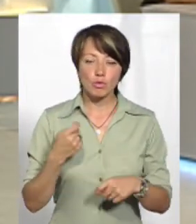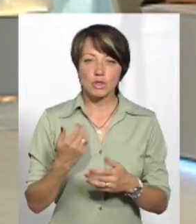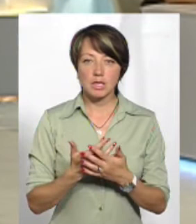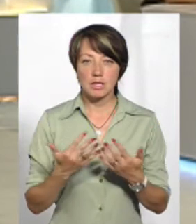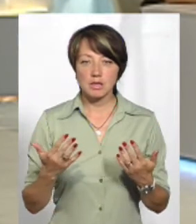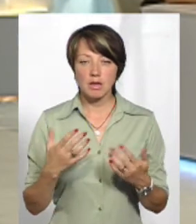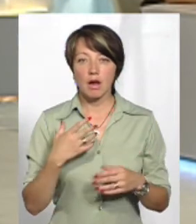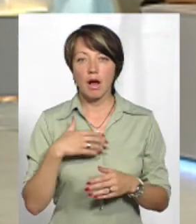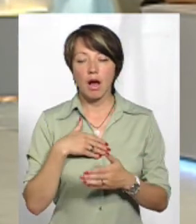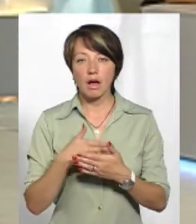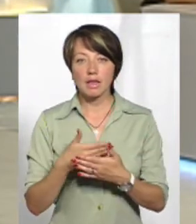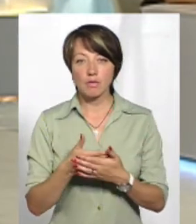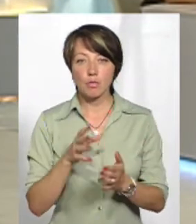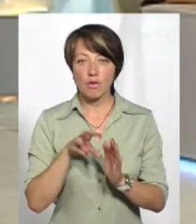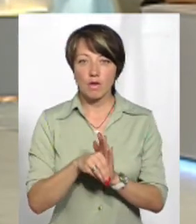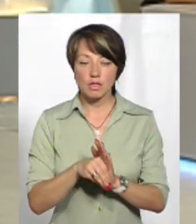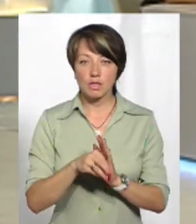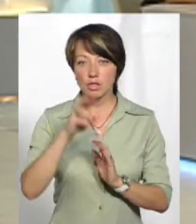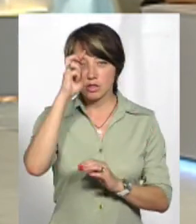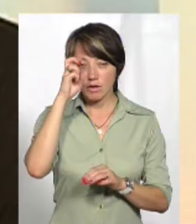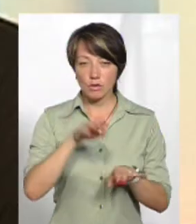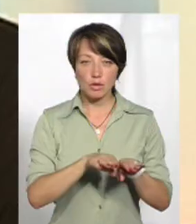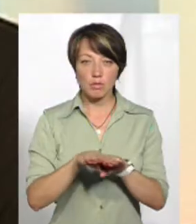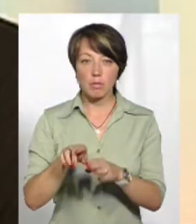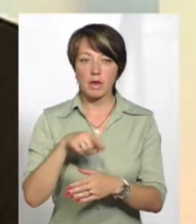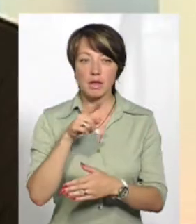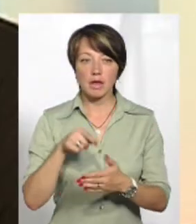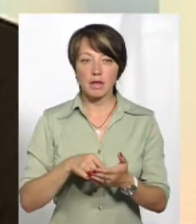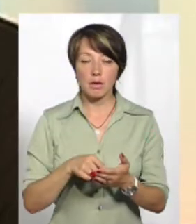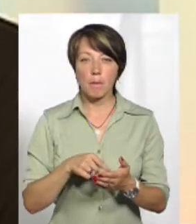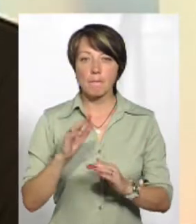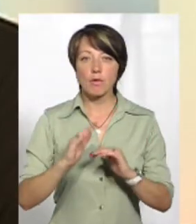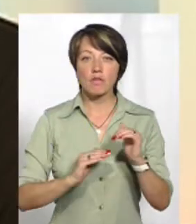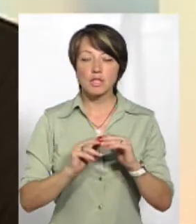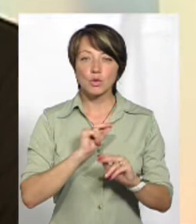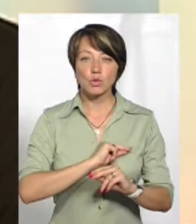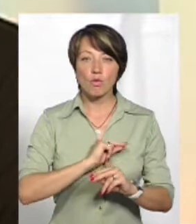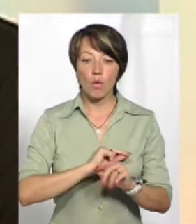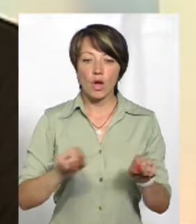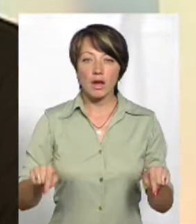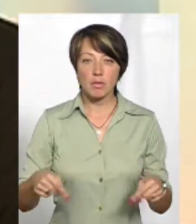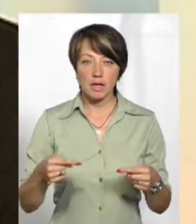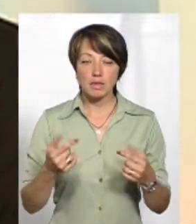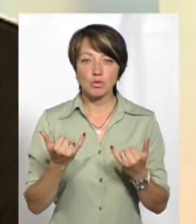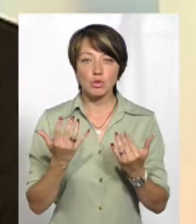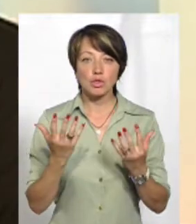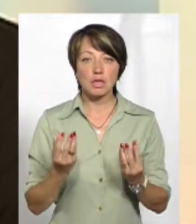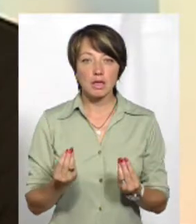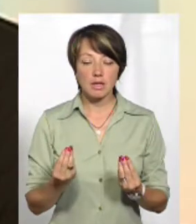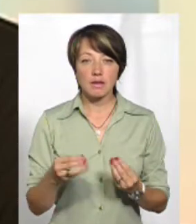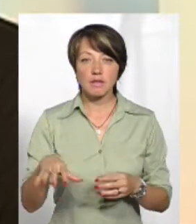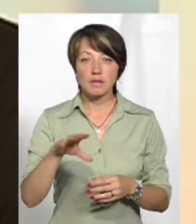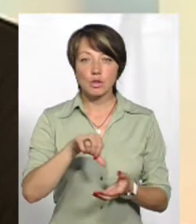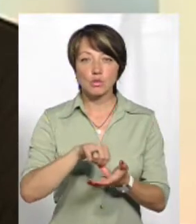досить активно впроваджується на державному рівні питання професійної трудової реабілітації. Тобто на сьогоднішній день